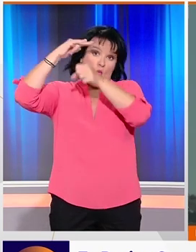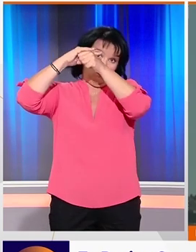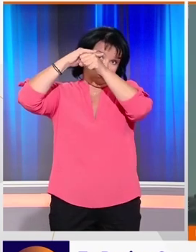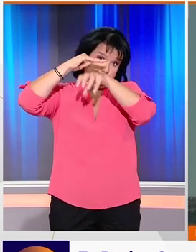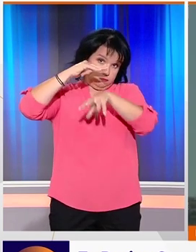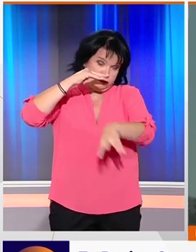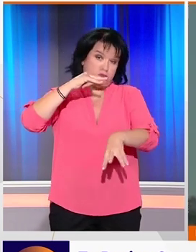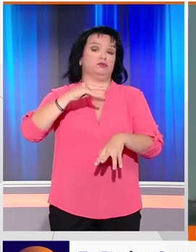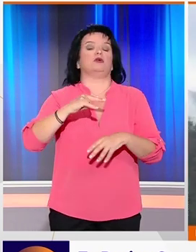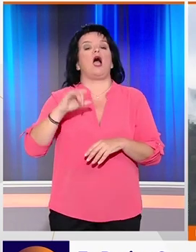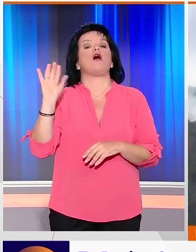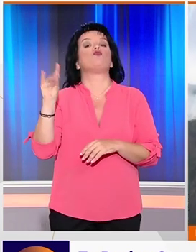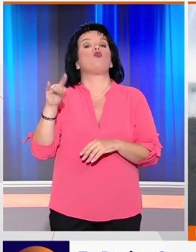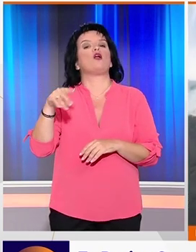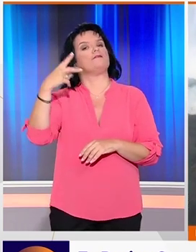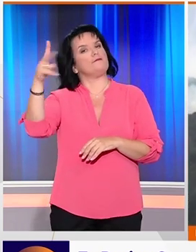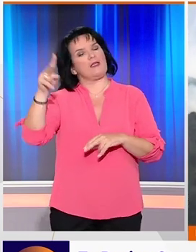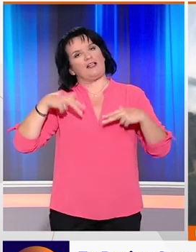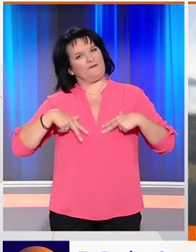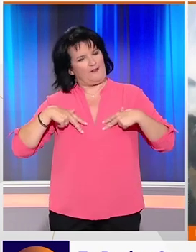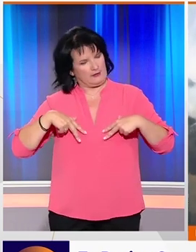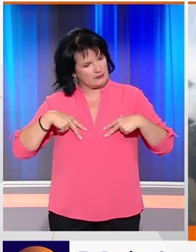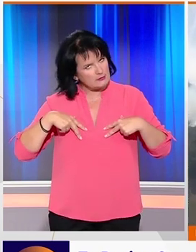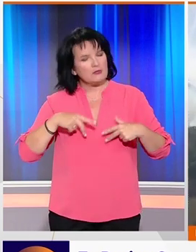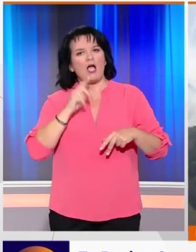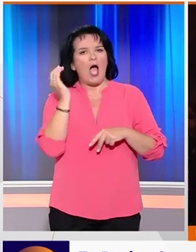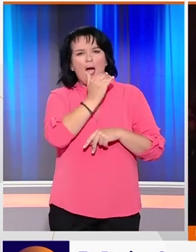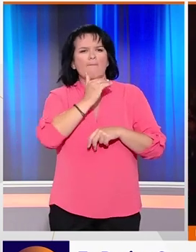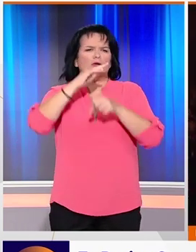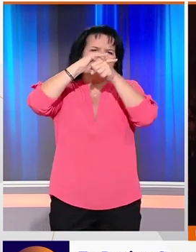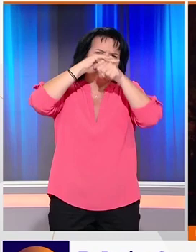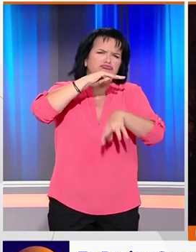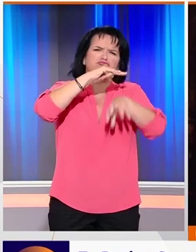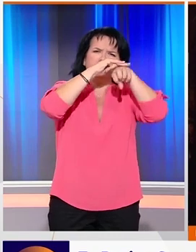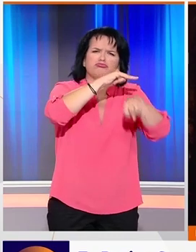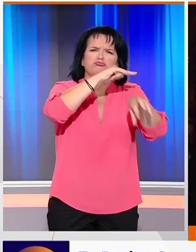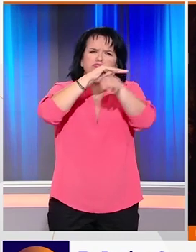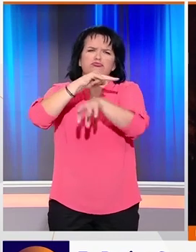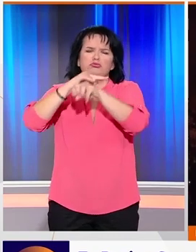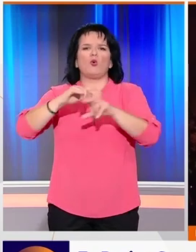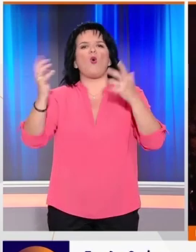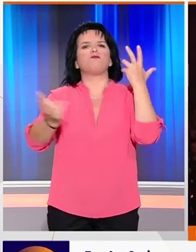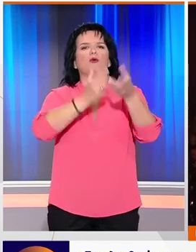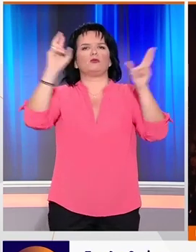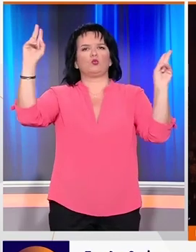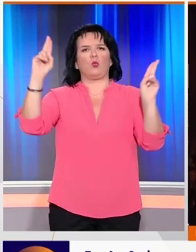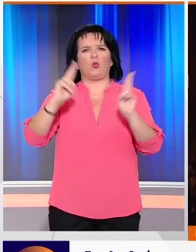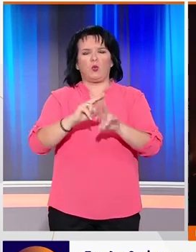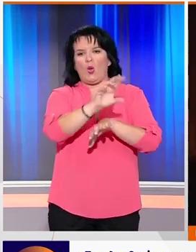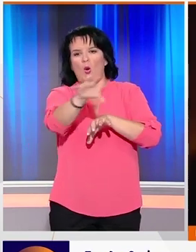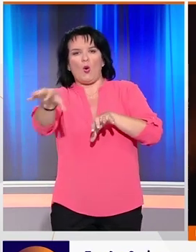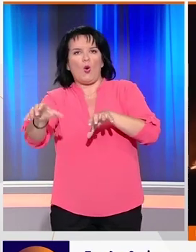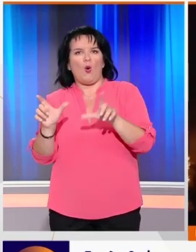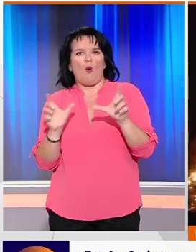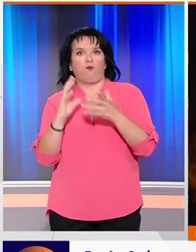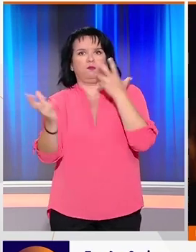Supertanker 747-400 που επιστράτευσε η Βολιβιανή κυβέρνηση ρίχνει ακατάπαυστα νερό για να δαμάσει τις φωτιές πριν εξαπλωθούν και σε άλλες